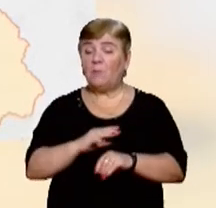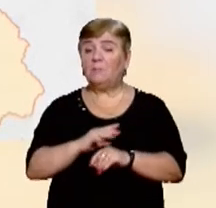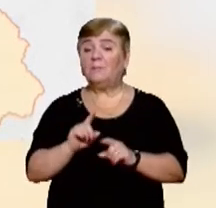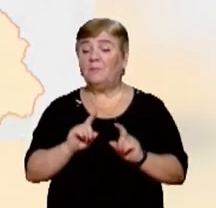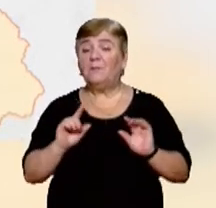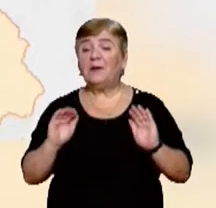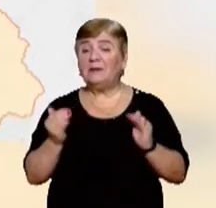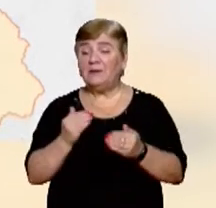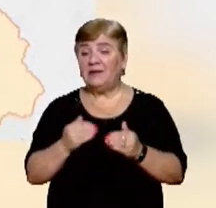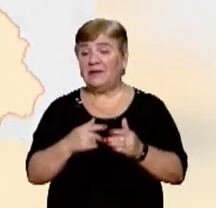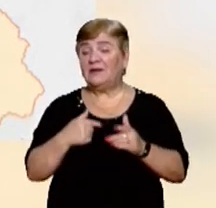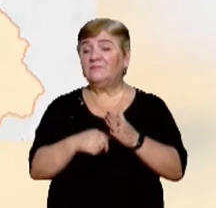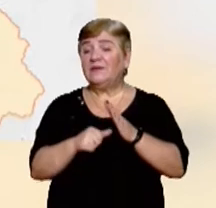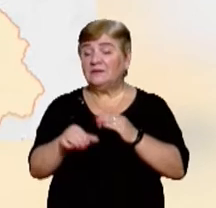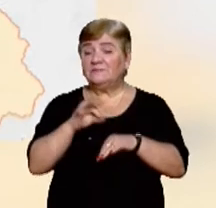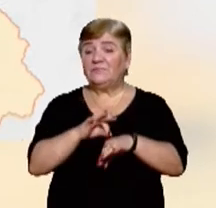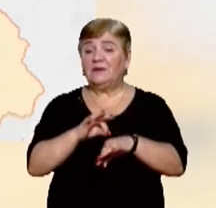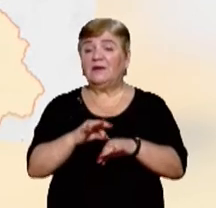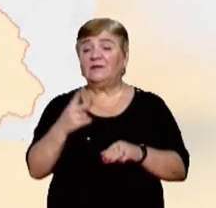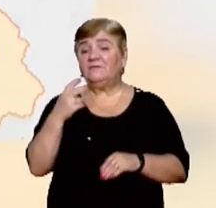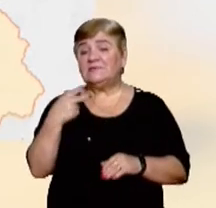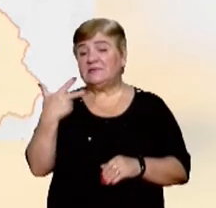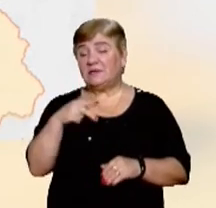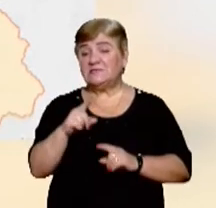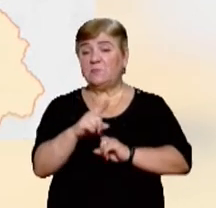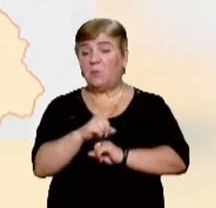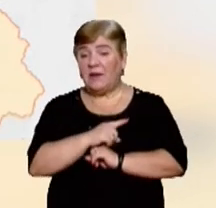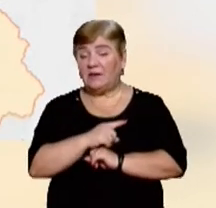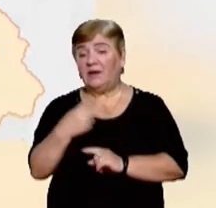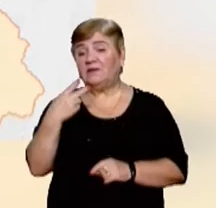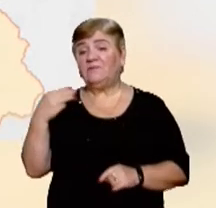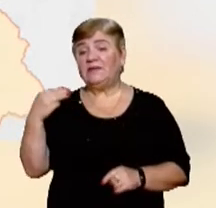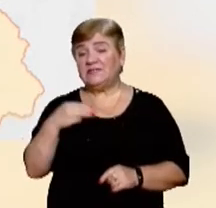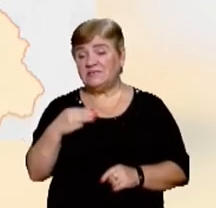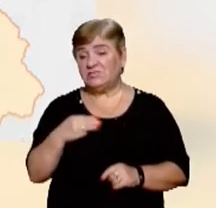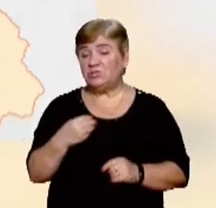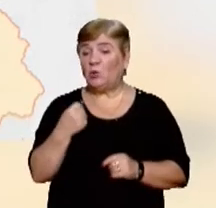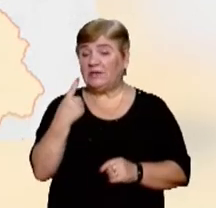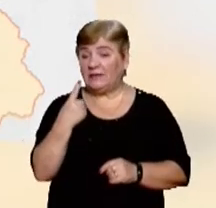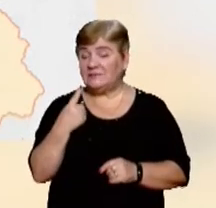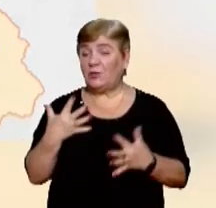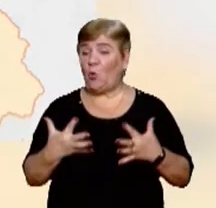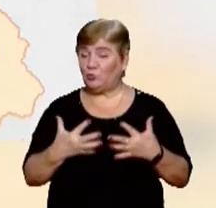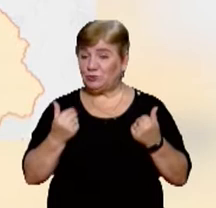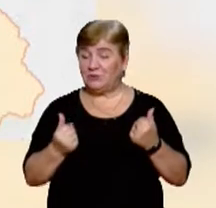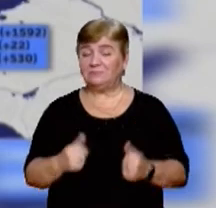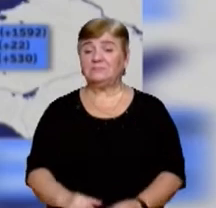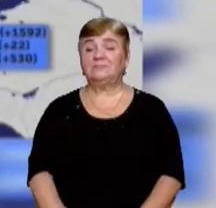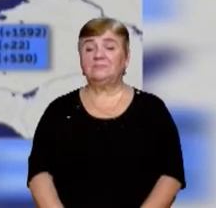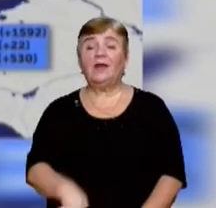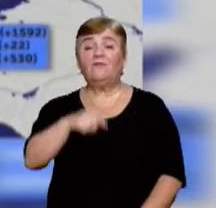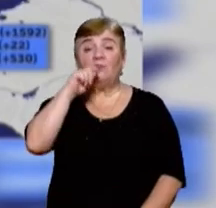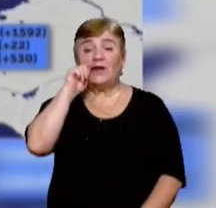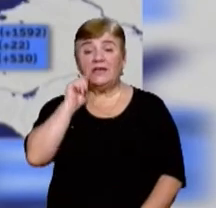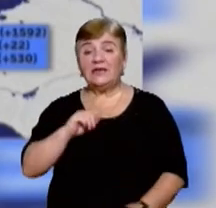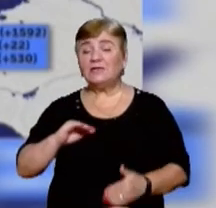6 тисяч і 9 закарпатців захворіли, з них 230 померли, 2611 людей одужали. В